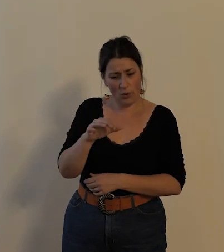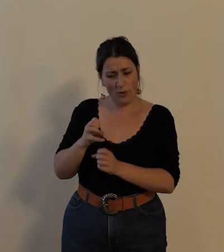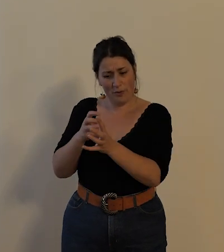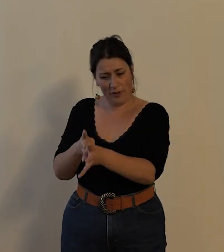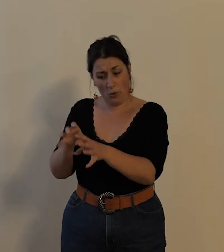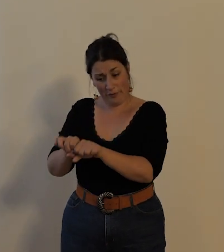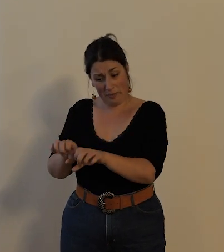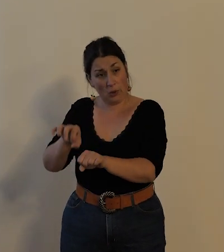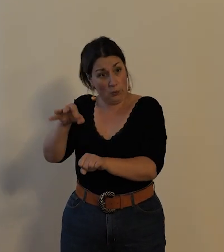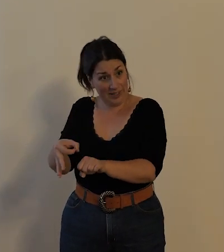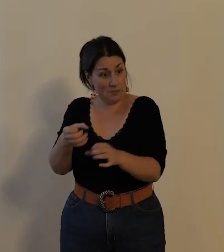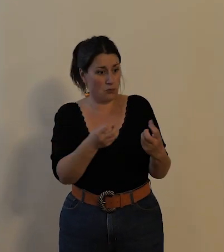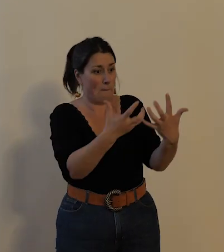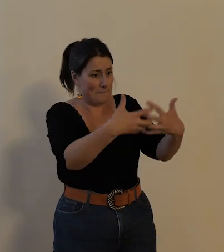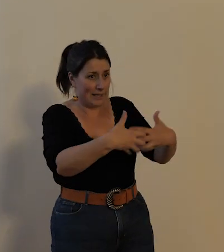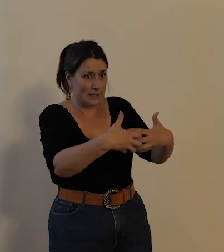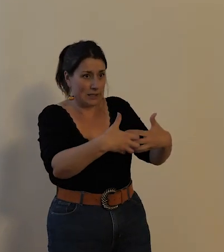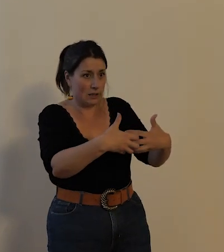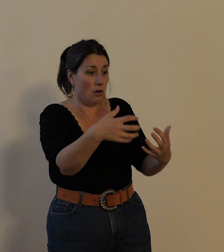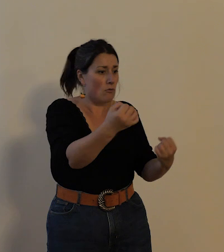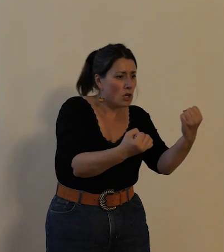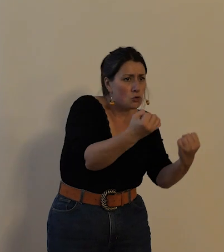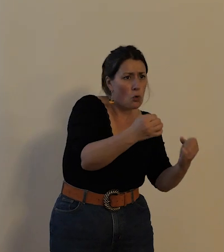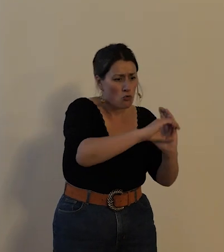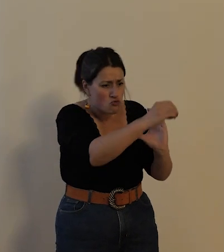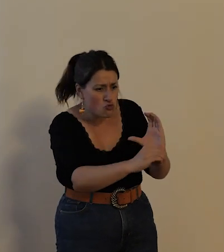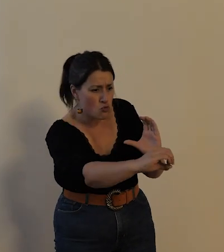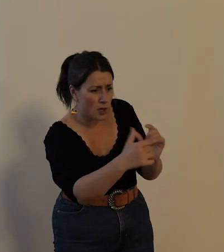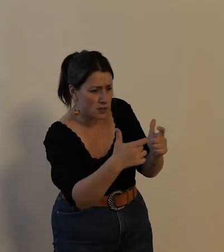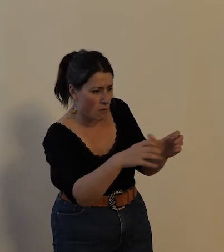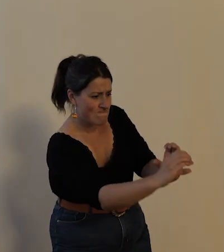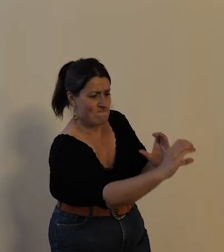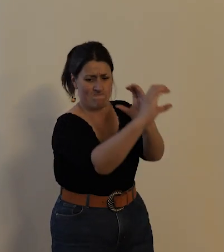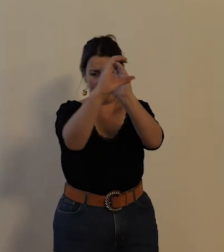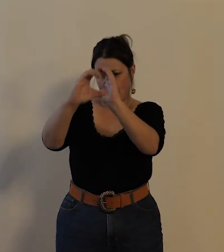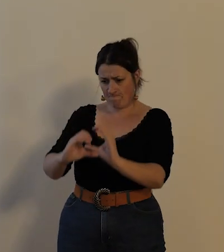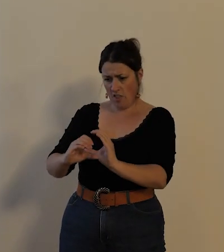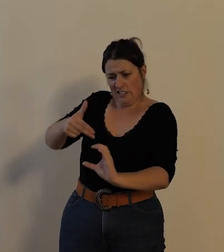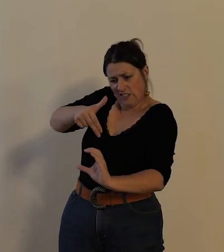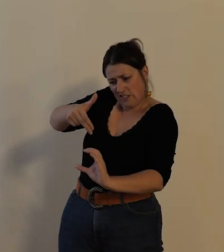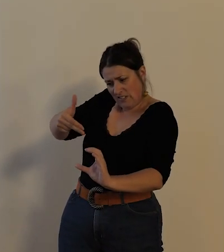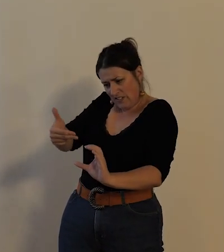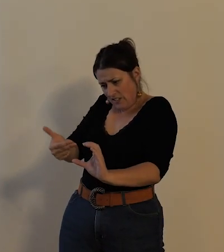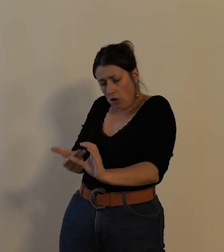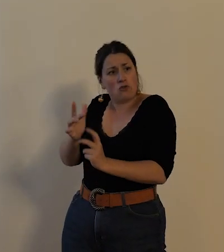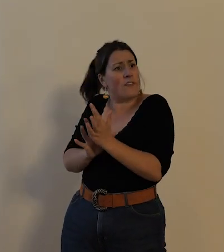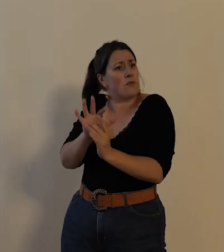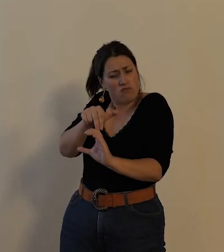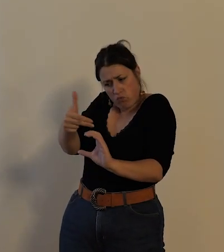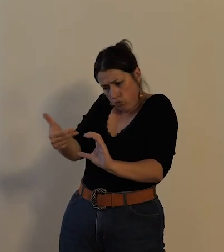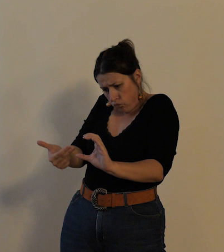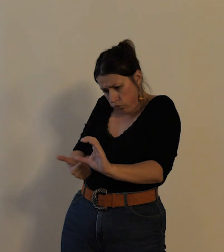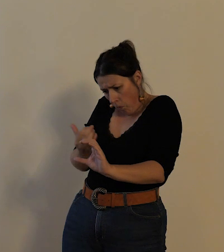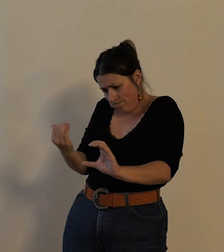souvent de pièces mécaniques des tubes qu'ils soudent eux-mêmes et profitant aussi de cette